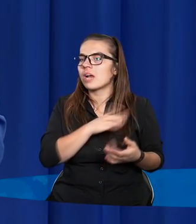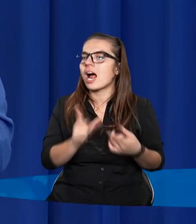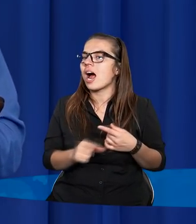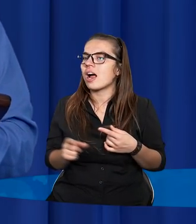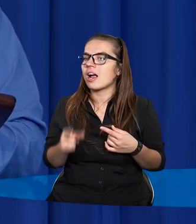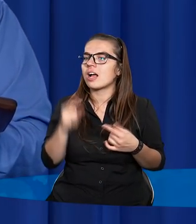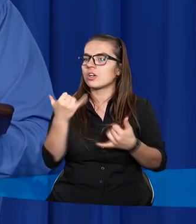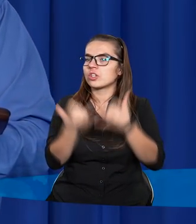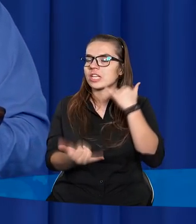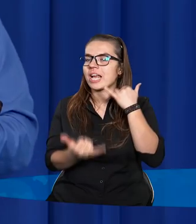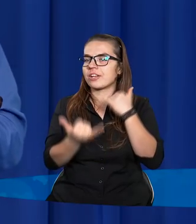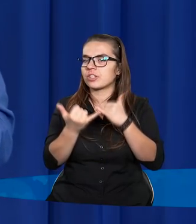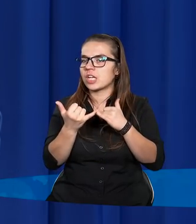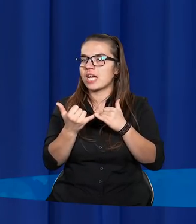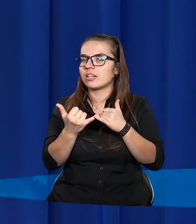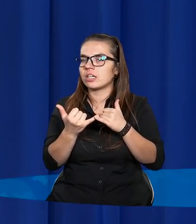Jeżeli